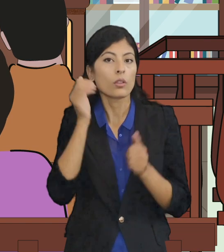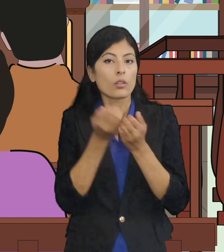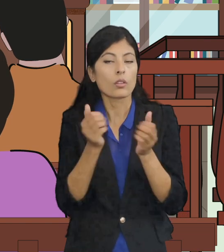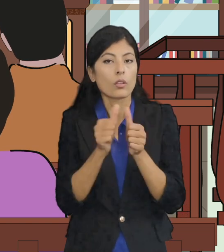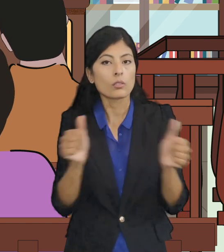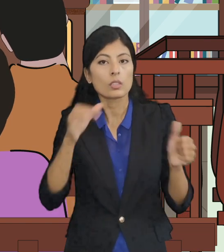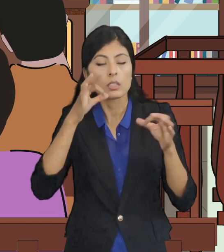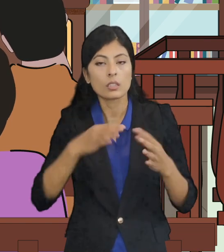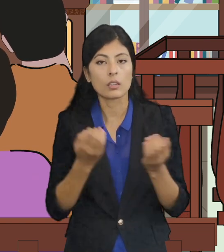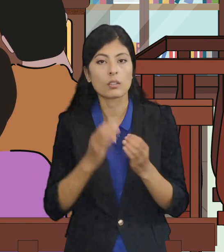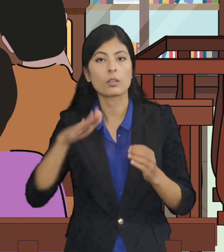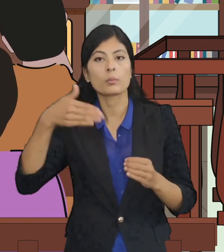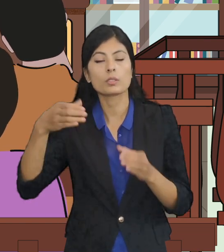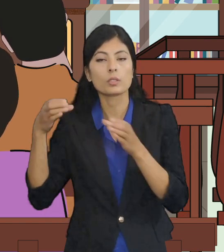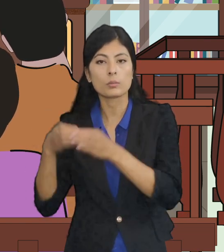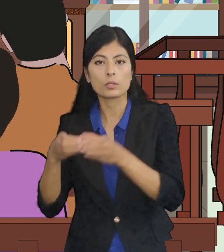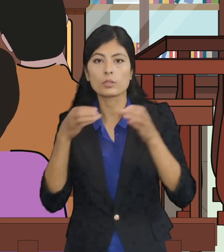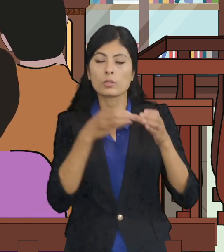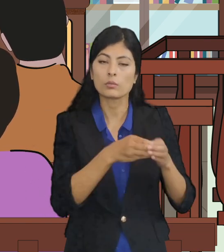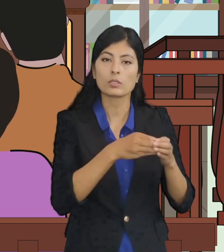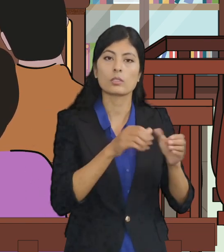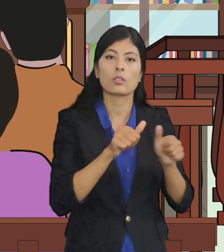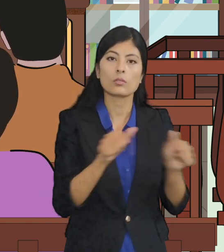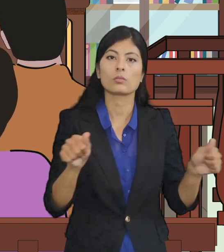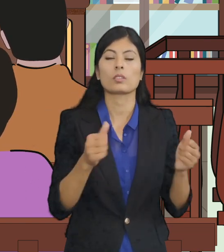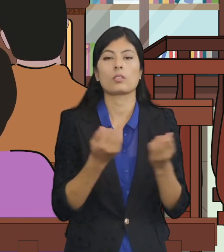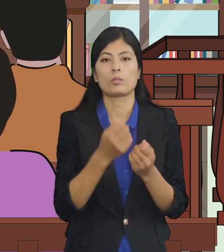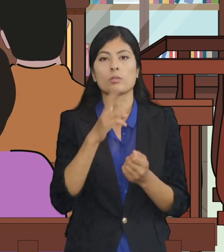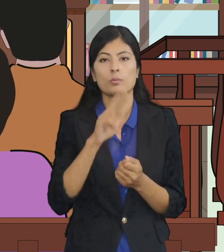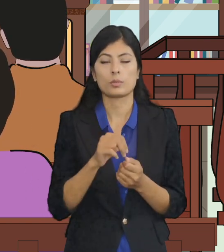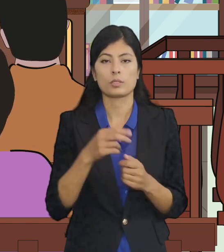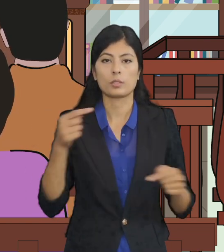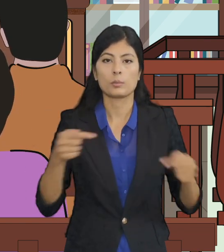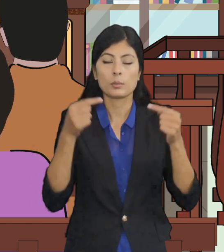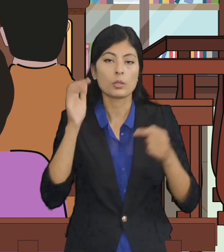करेके चाहीं।